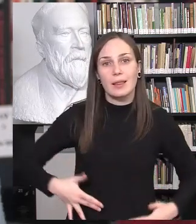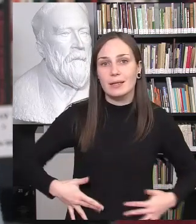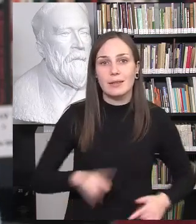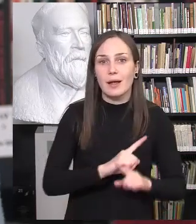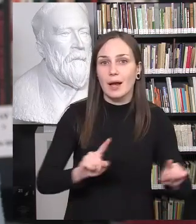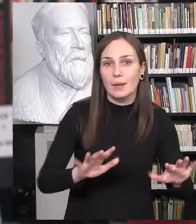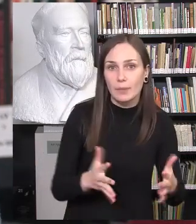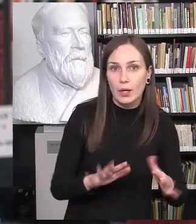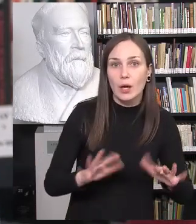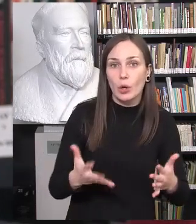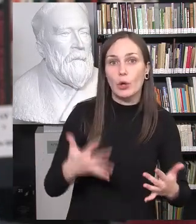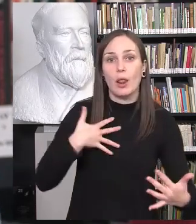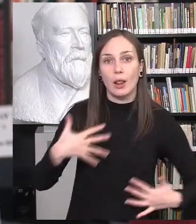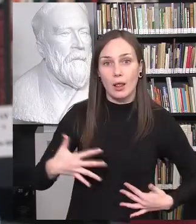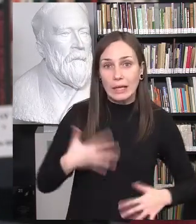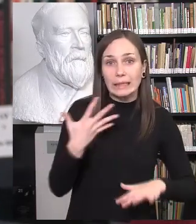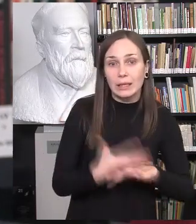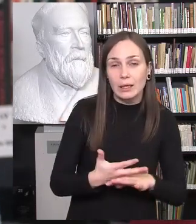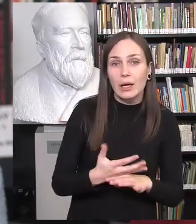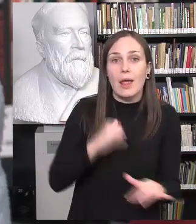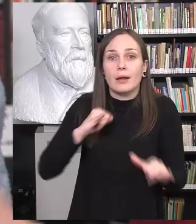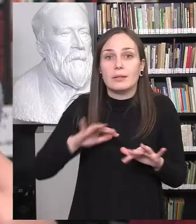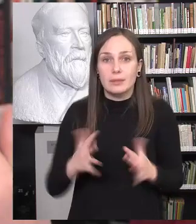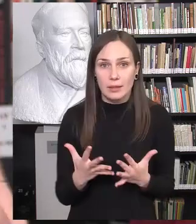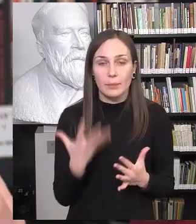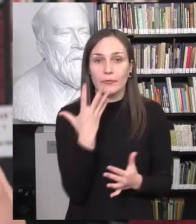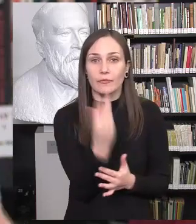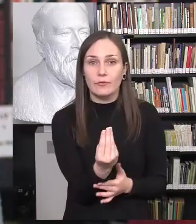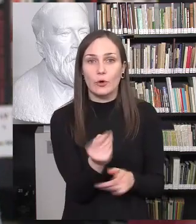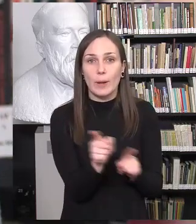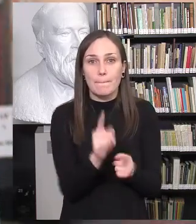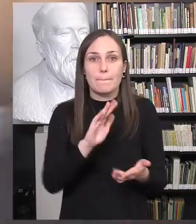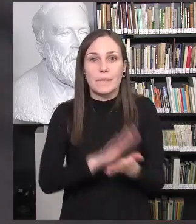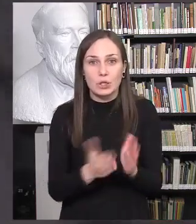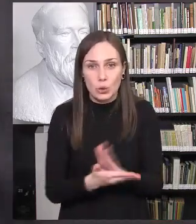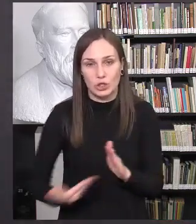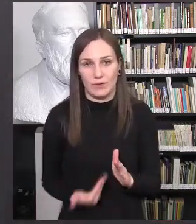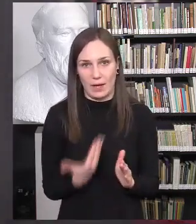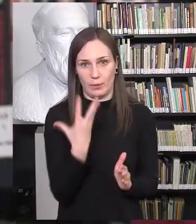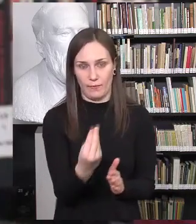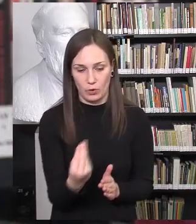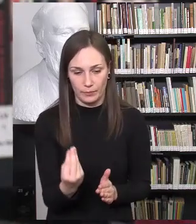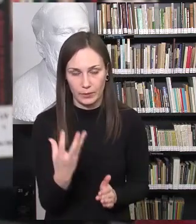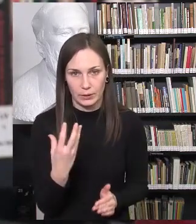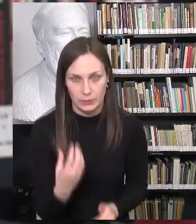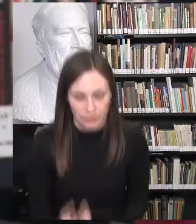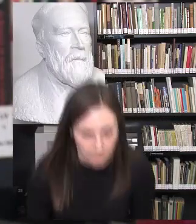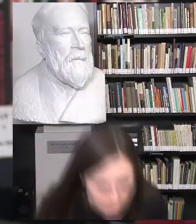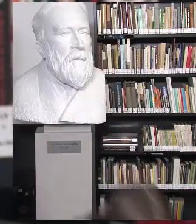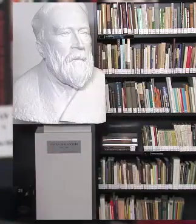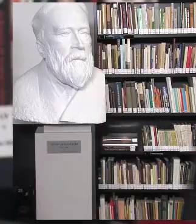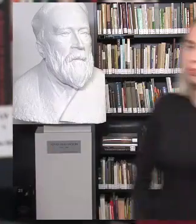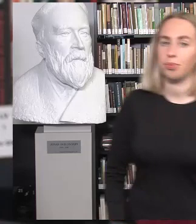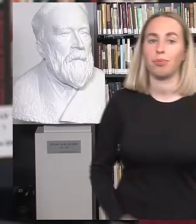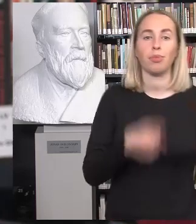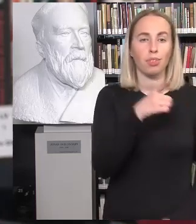reikėtų reaguoti į netinkamą lėtimą ir taip toliau. Tai irgi yra tam tikro, pasiruošimo gyvenimui dalykai. Ir tai nėra tai, ko mes